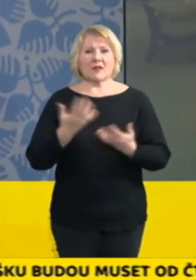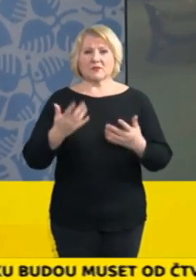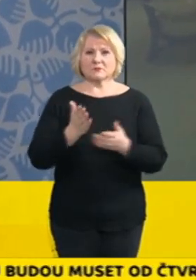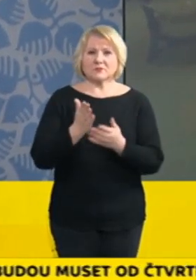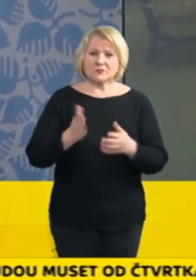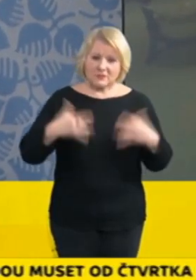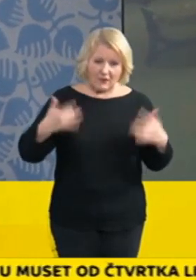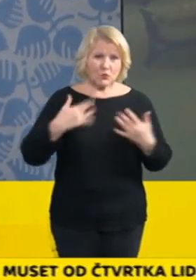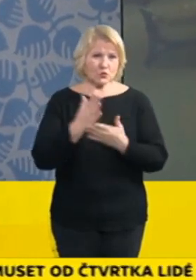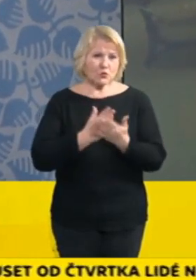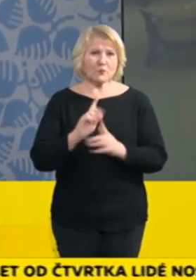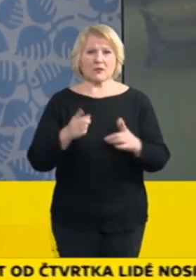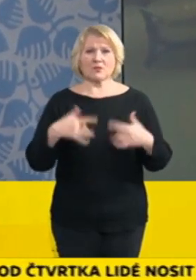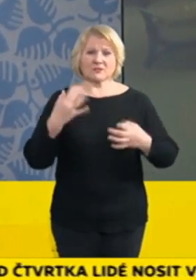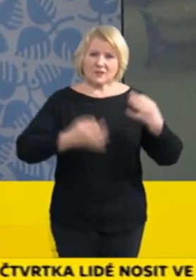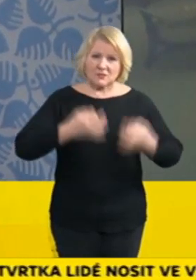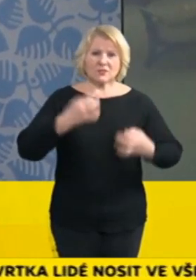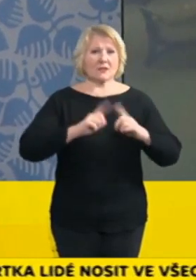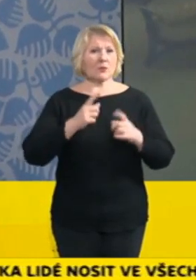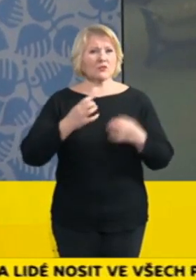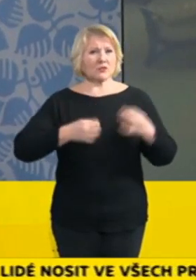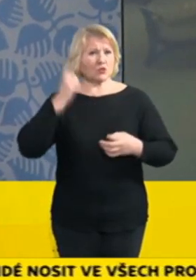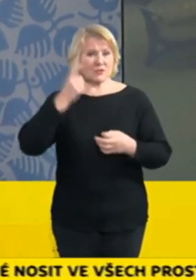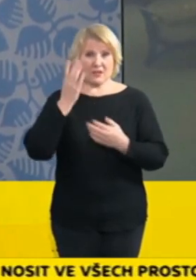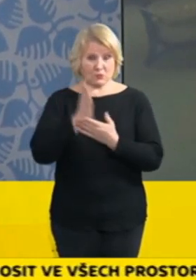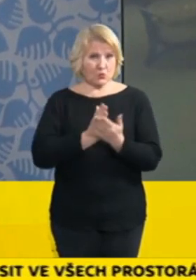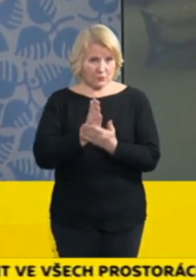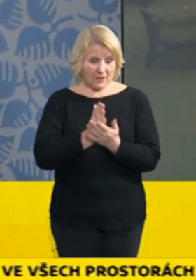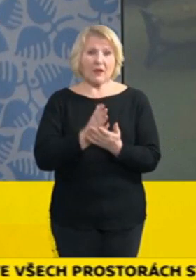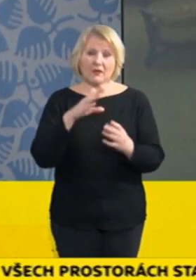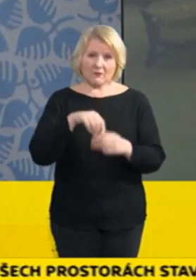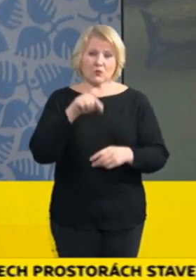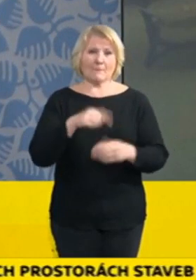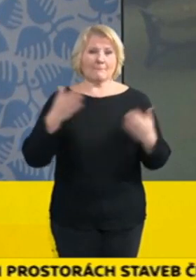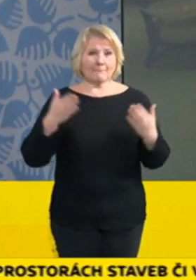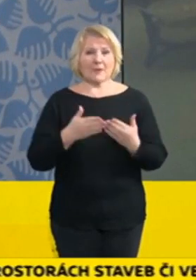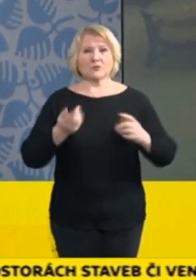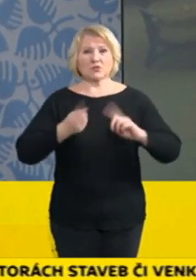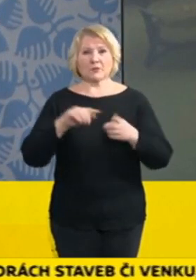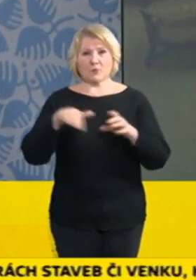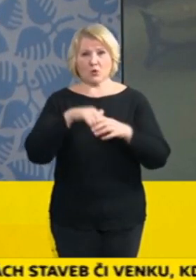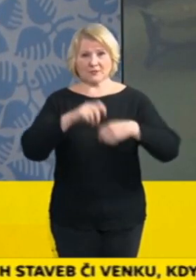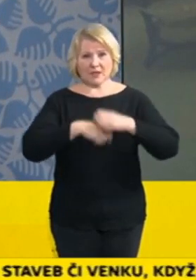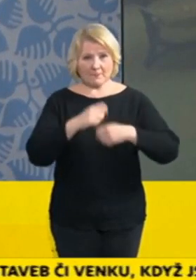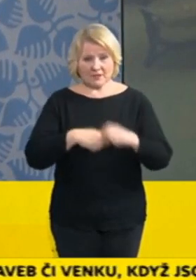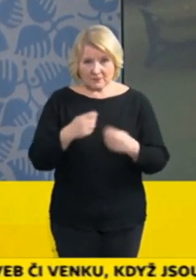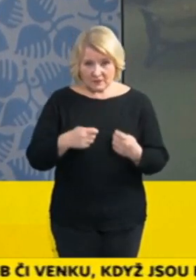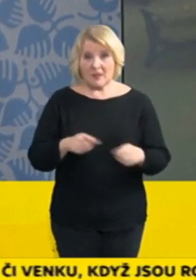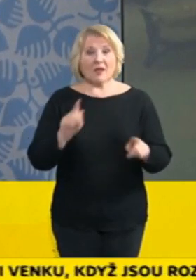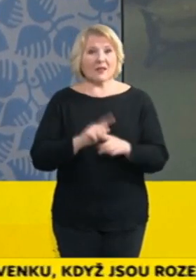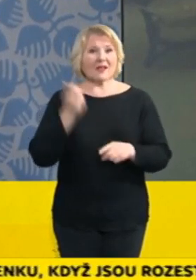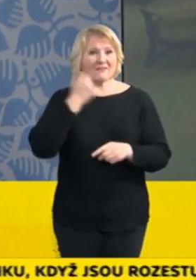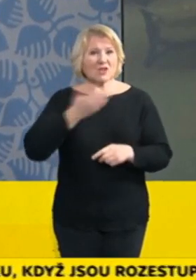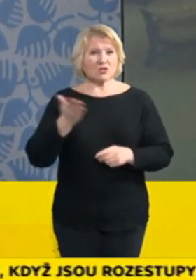zařízeních, zařízeních sociálních služeb. Tam to platí jenom pro zaměstnance, prostředcích veřejné dopravy,